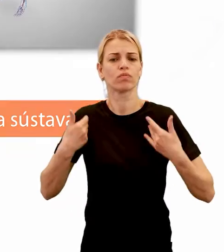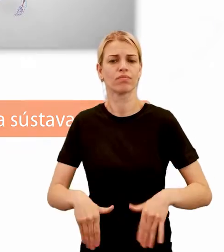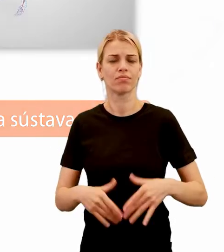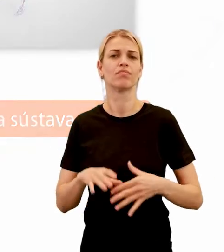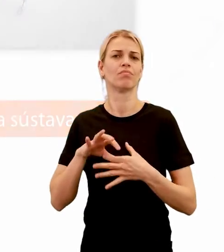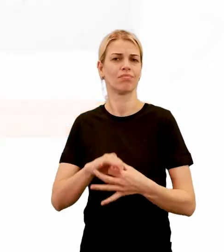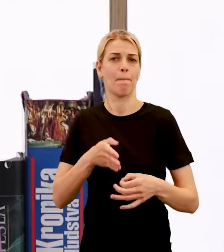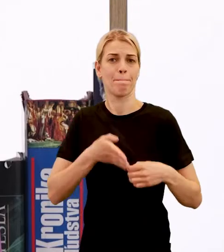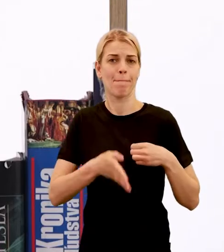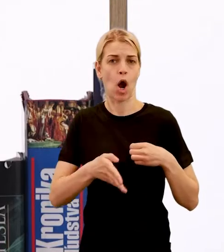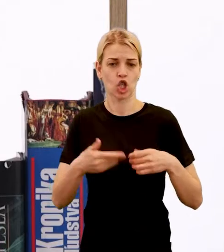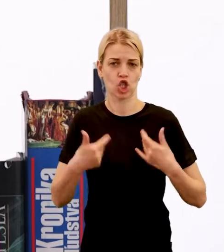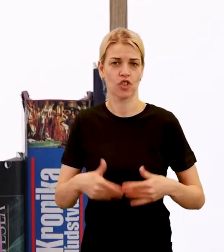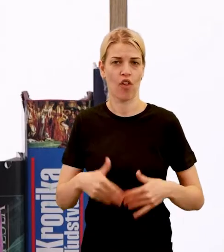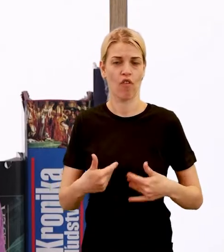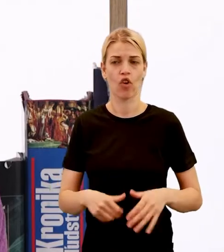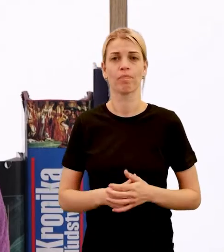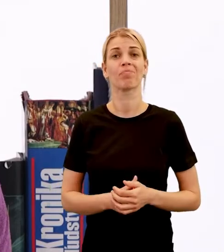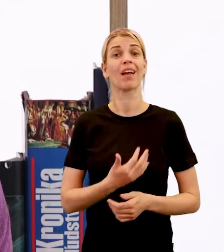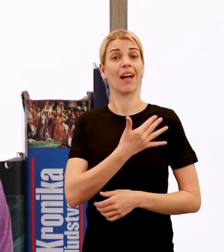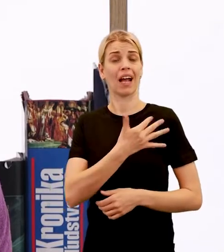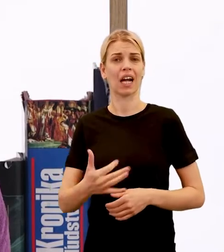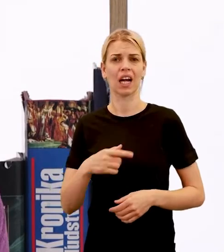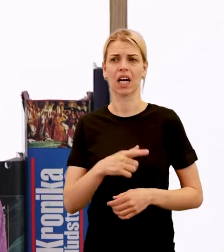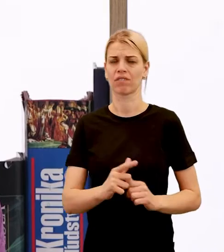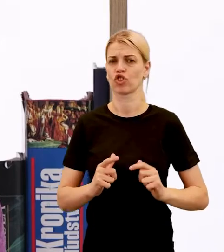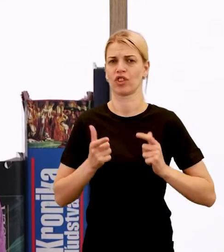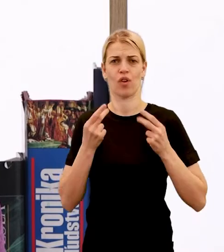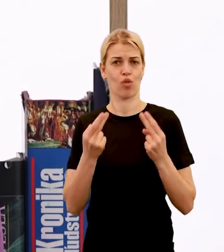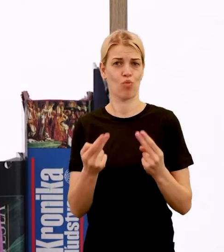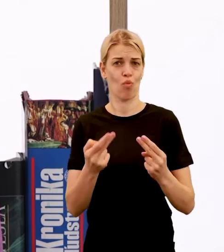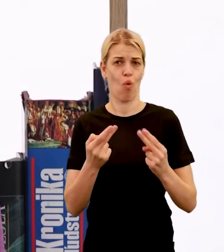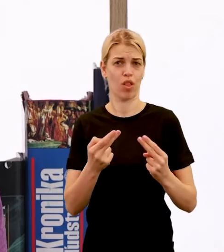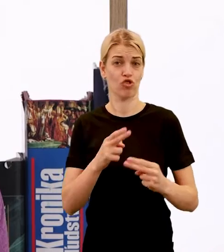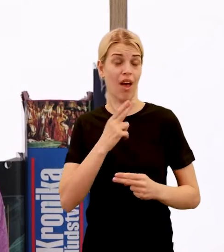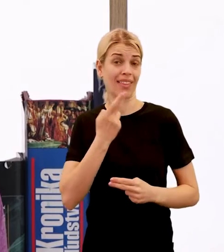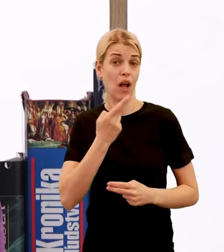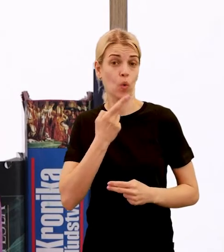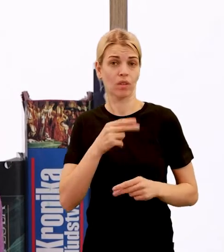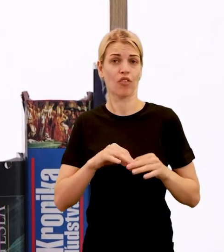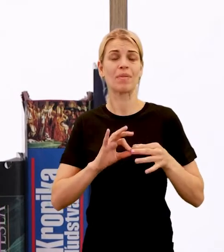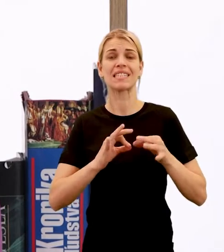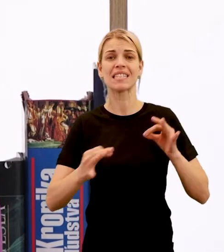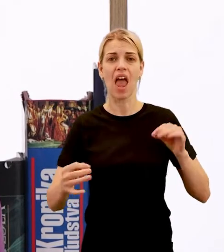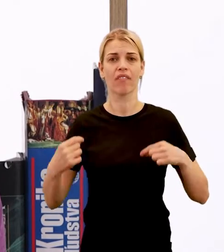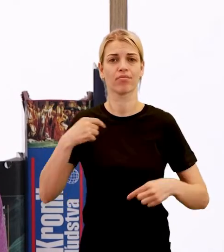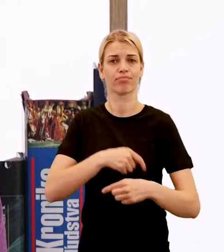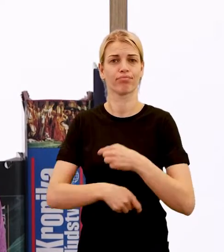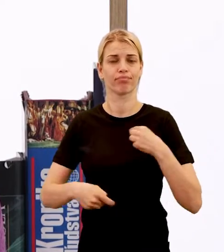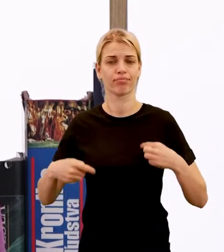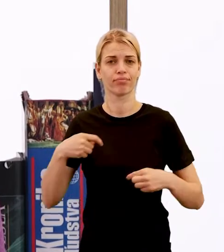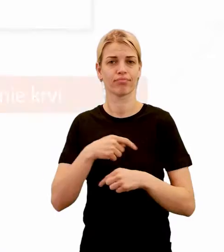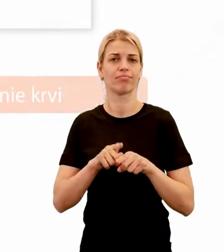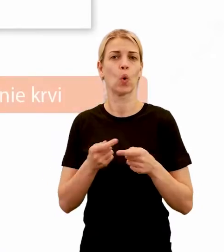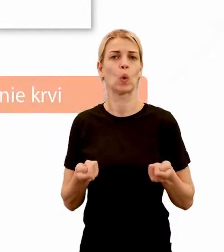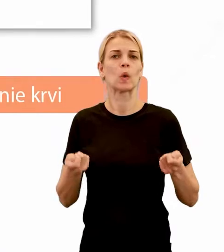potom v podobe moču. Krv je životne dôležitá tekutina, ktorá nám prúdi v cievach, v uzavretom cievnom